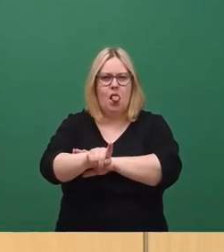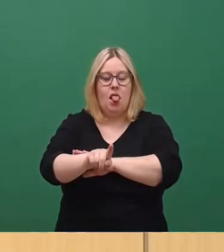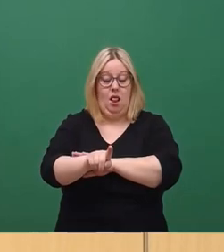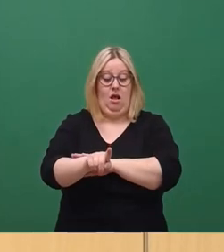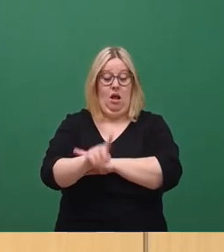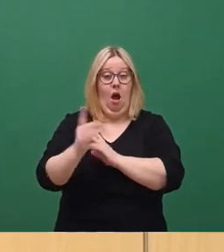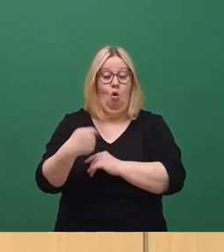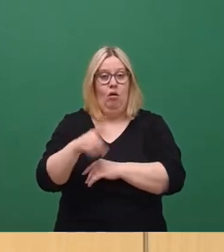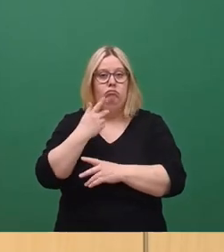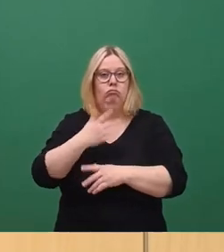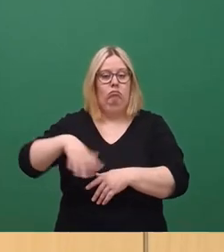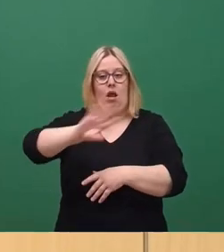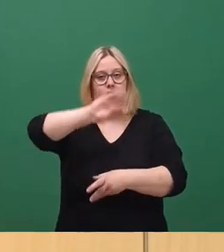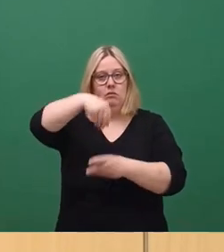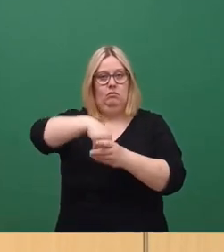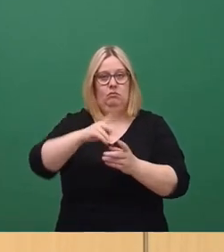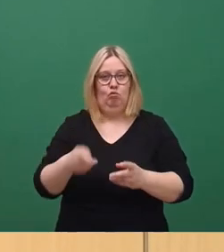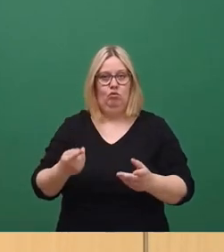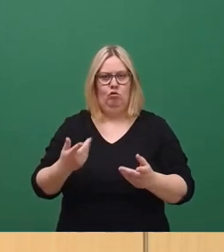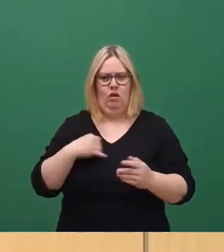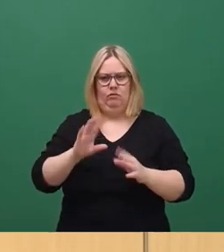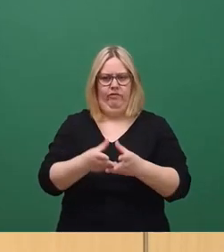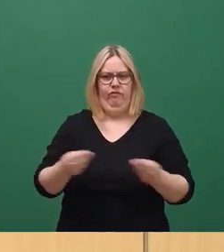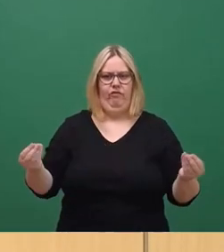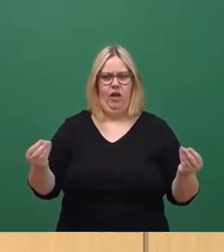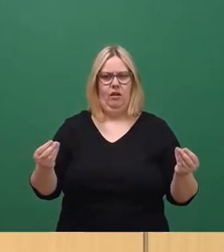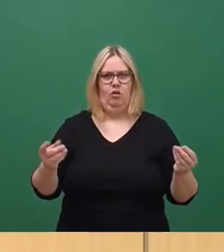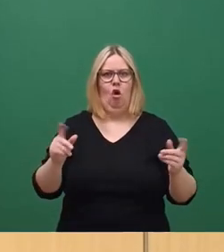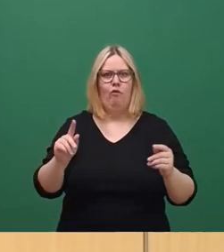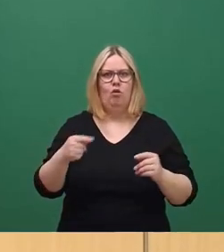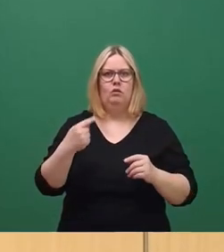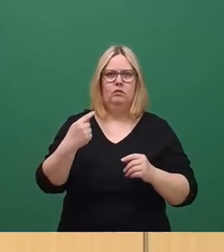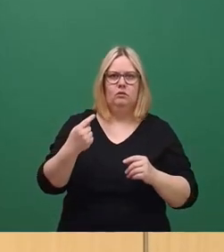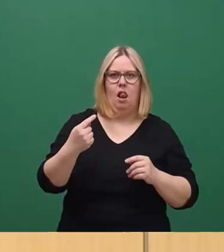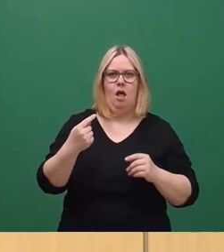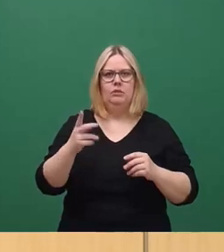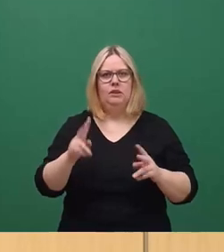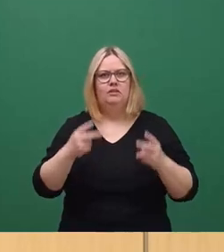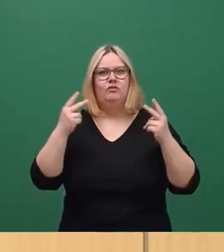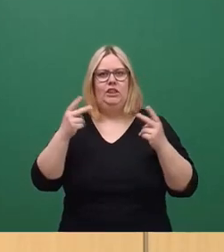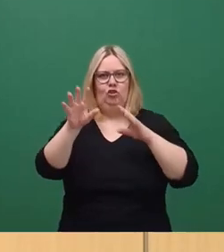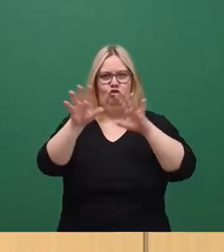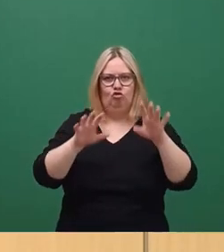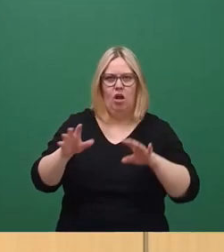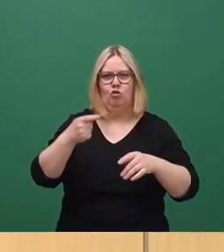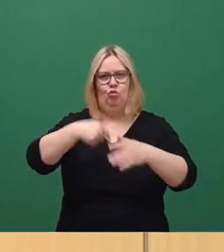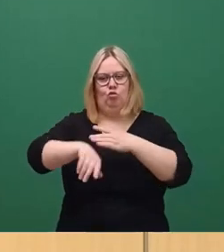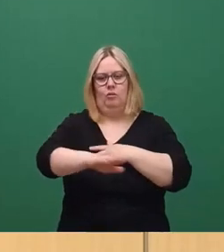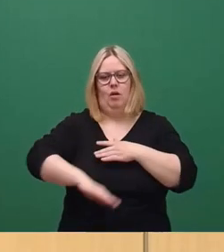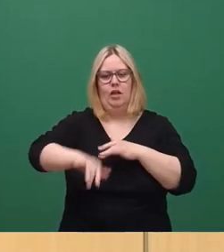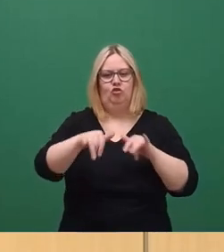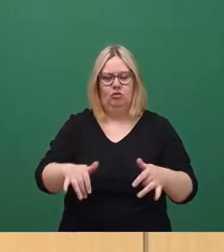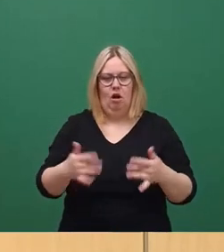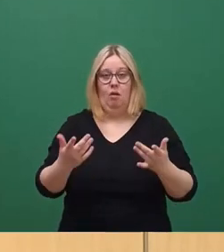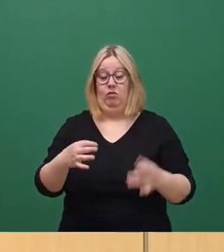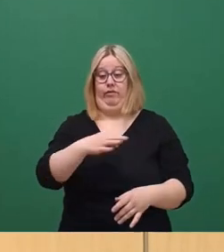zur Platzgesamtheit und den hat man einfach weggenommen, obwohl auch er eine wertvolle Gestaltung im unteren Bereich hatte. Das ist